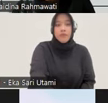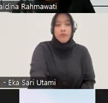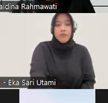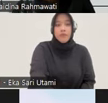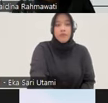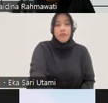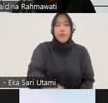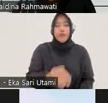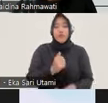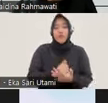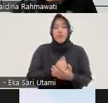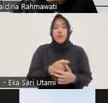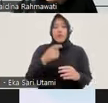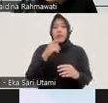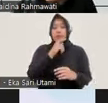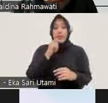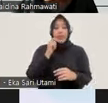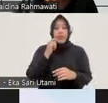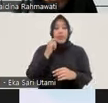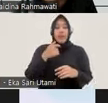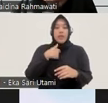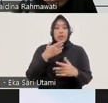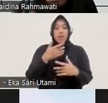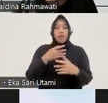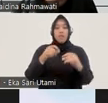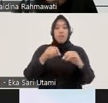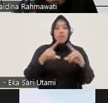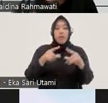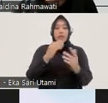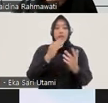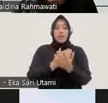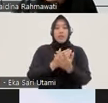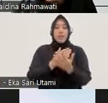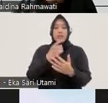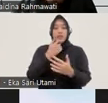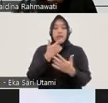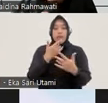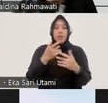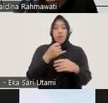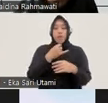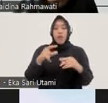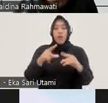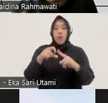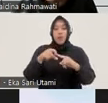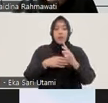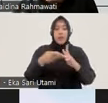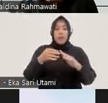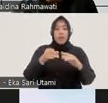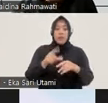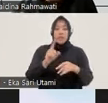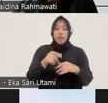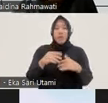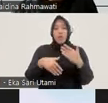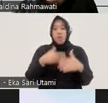justru mempertebal benar-benar menegaskan bahwa ini tidak akuntabel karena proses pemberian